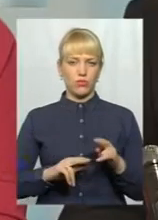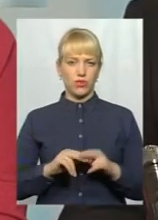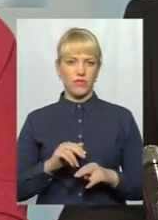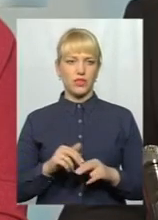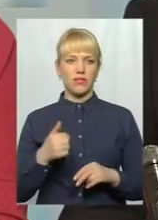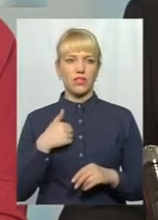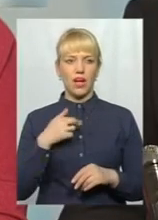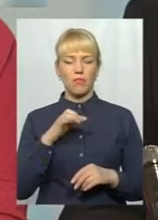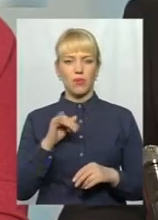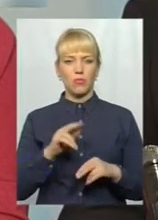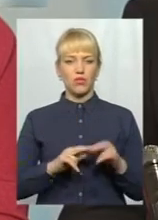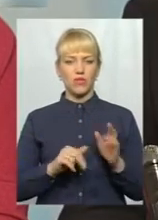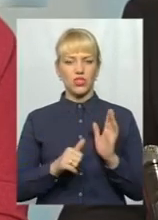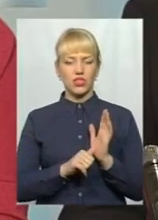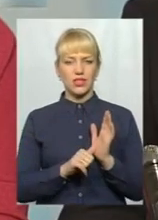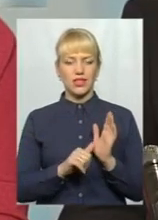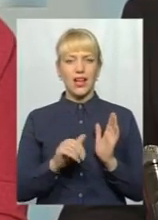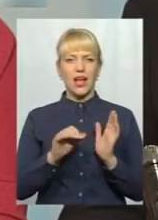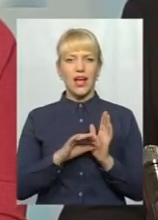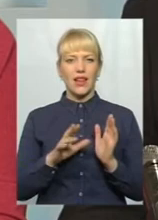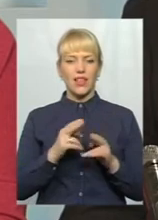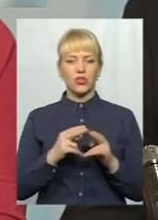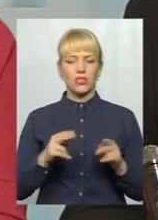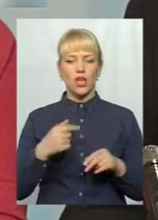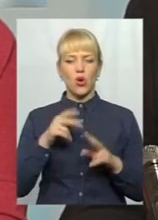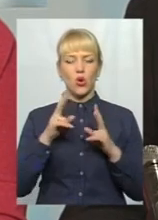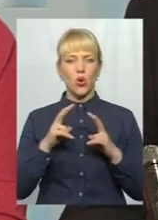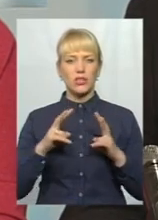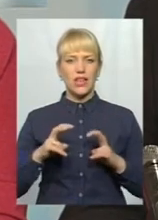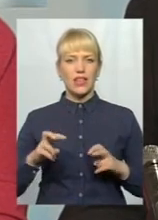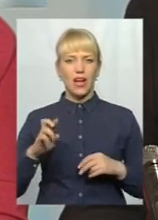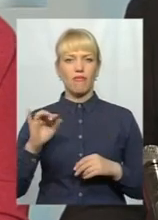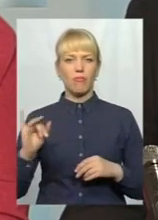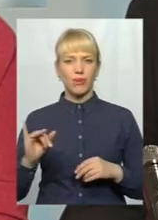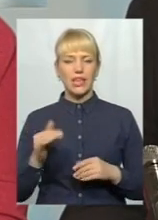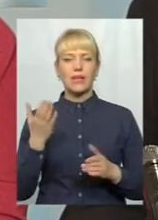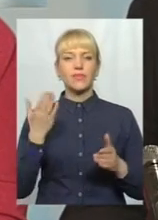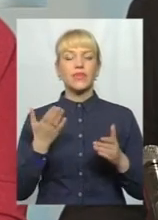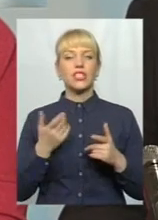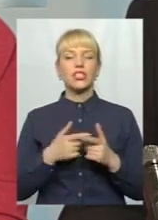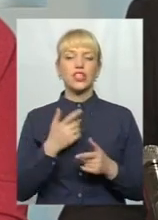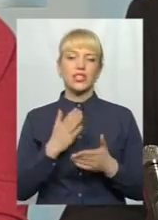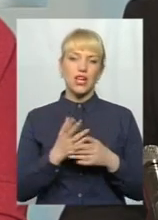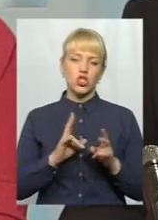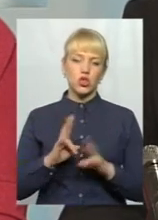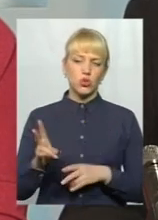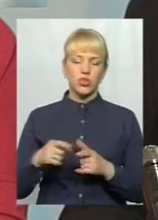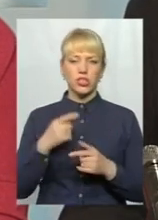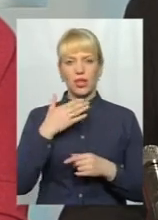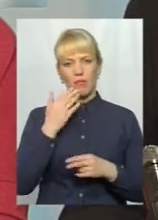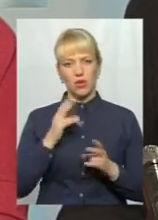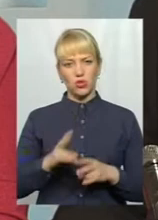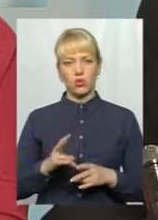шести гідроелектростанцій розглядав не тільки в пропорції того, чи є шкода чи не шкода. Але ви подивіться,